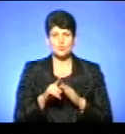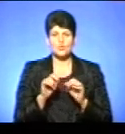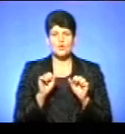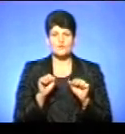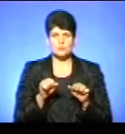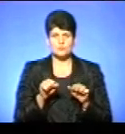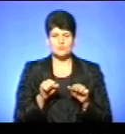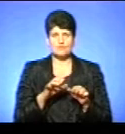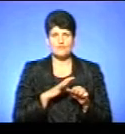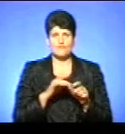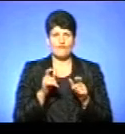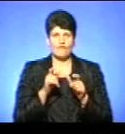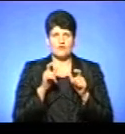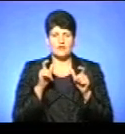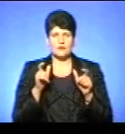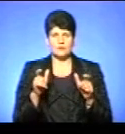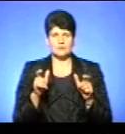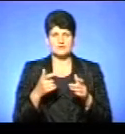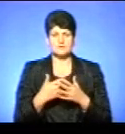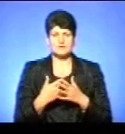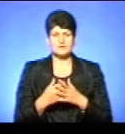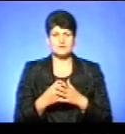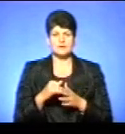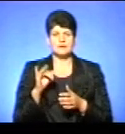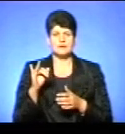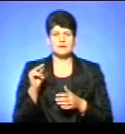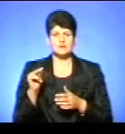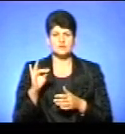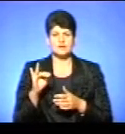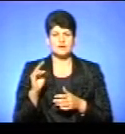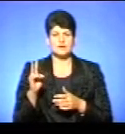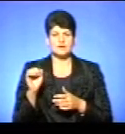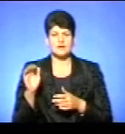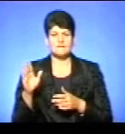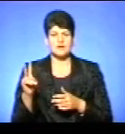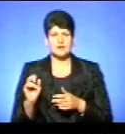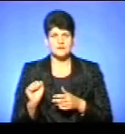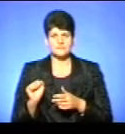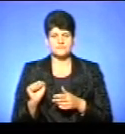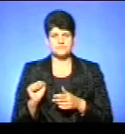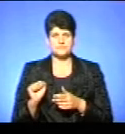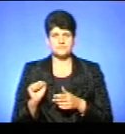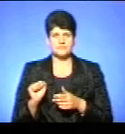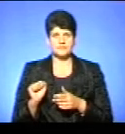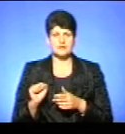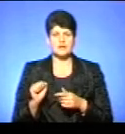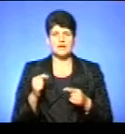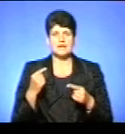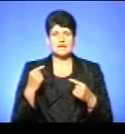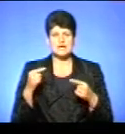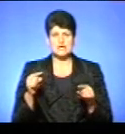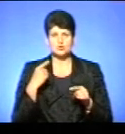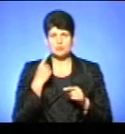у вигуках та окремих дієсловах, типу іч, ікавка і так далі. В іншумовних власних назвах